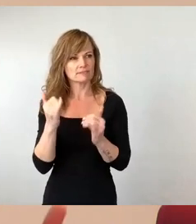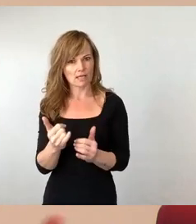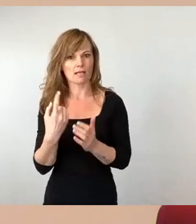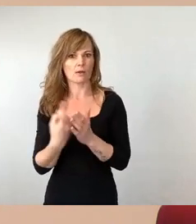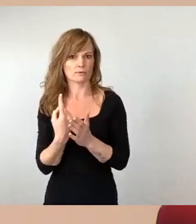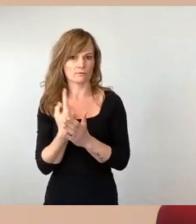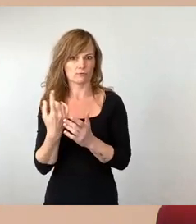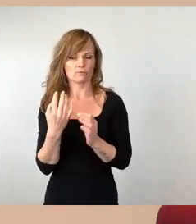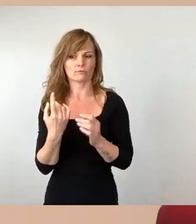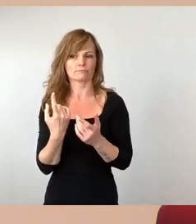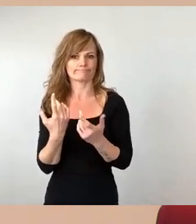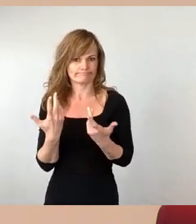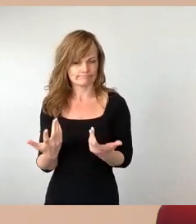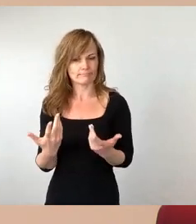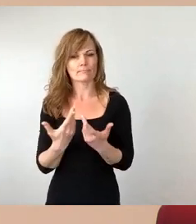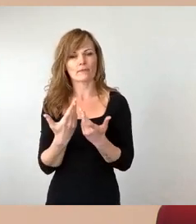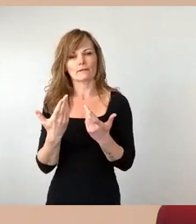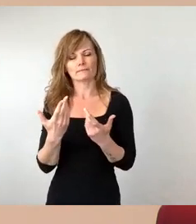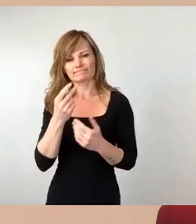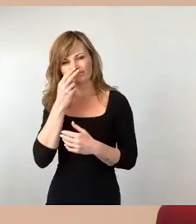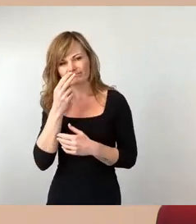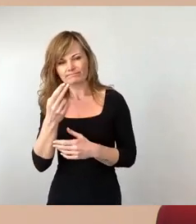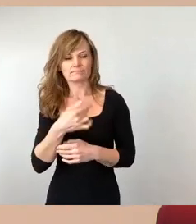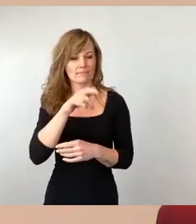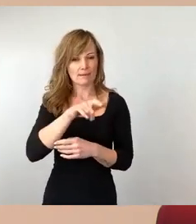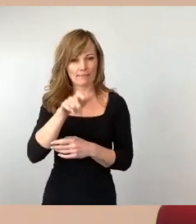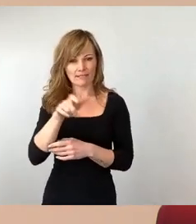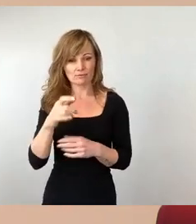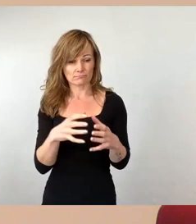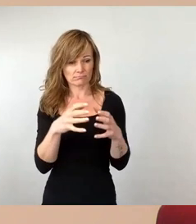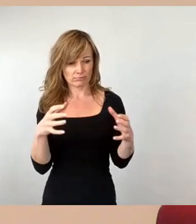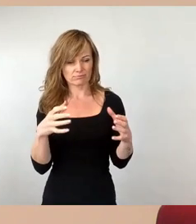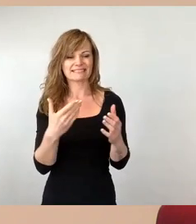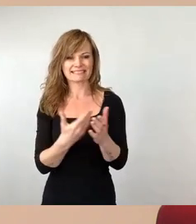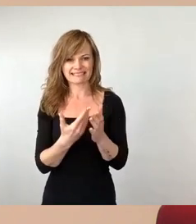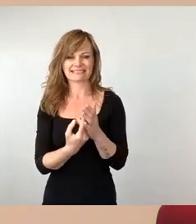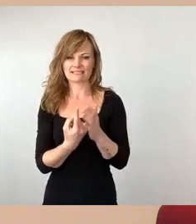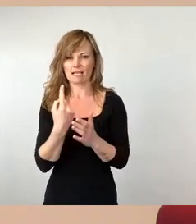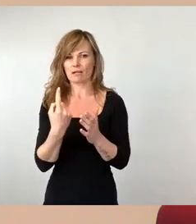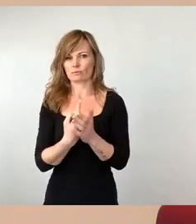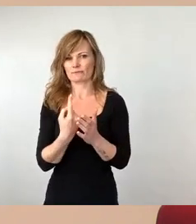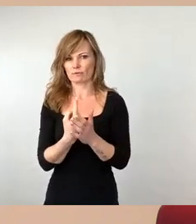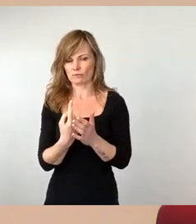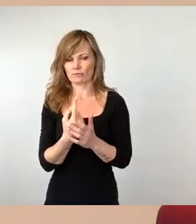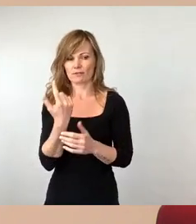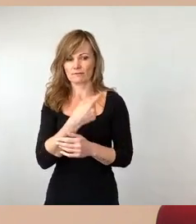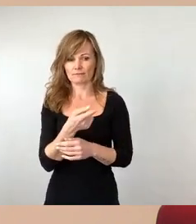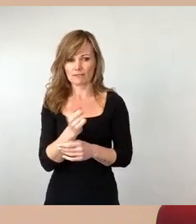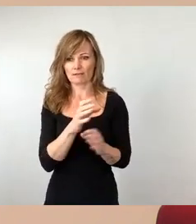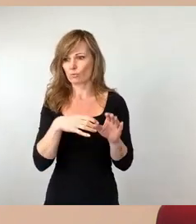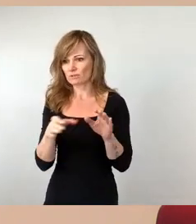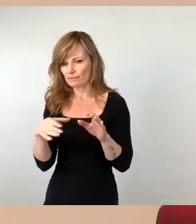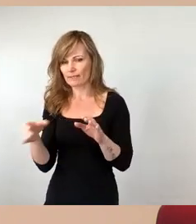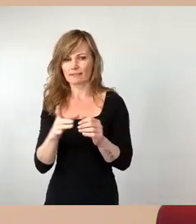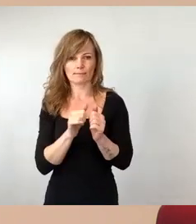in Quantitäten von Menschen beschrieben wird, die wir begleiten und unterbringen müssen. Auf der anderen Seite